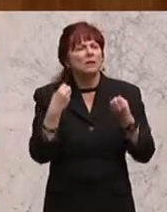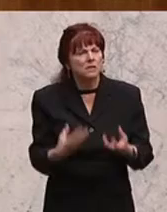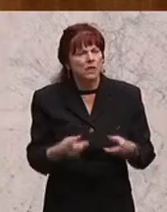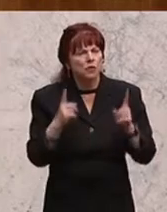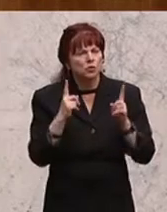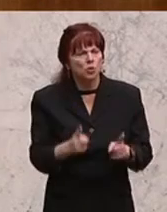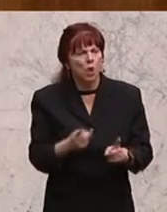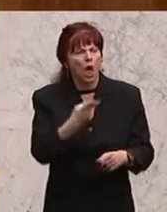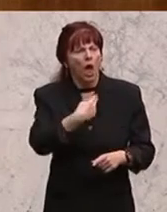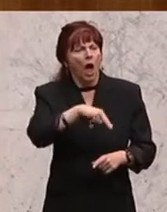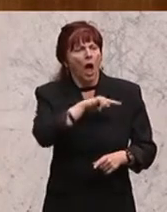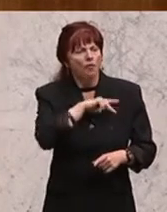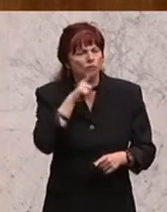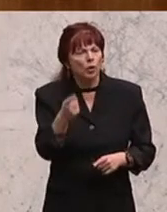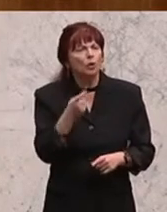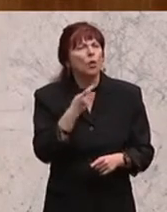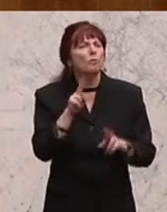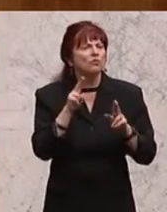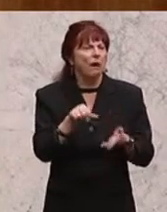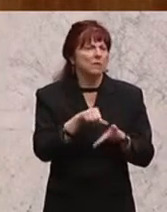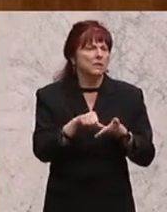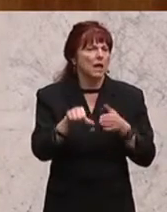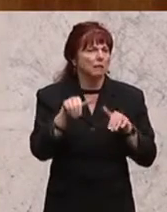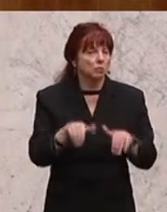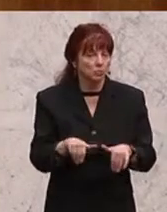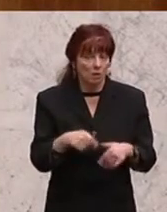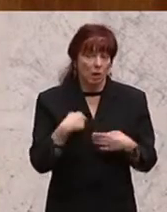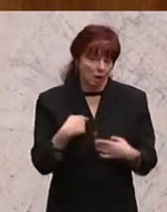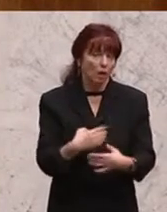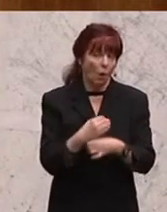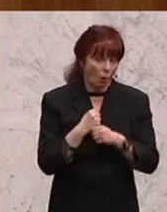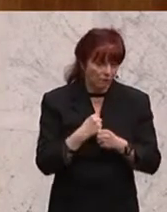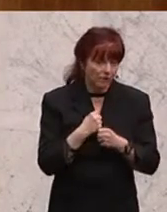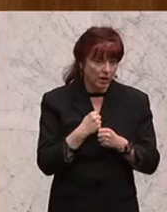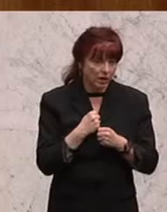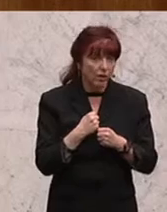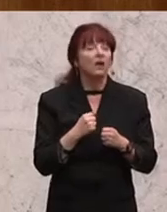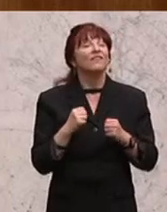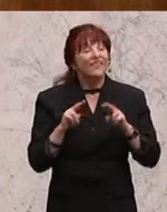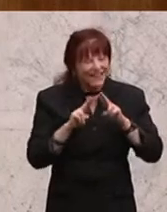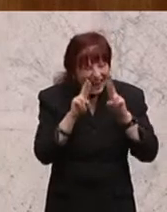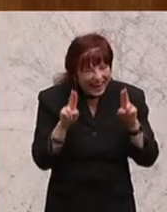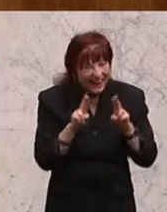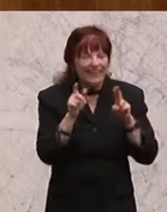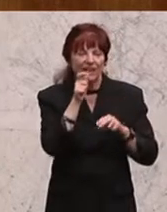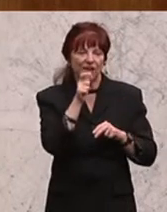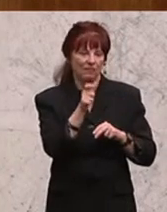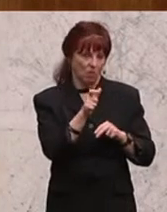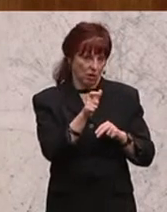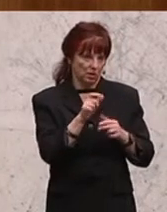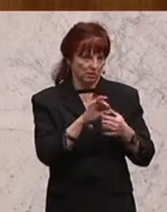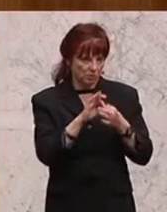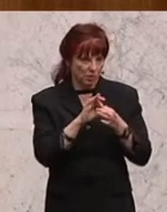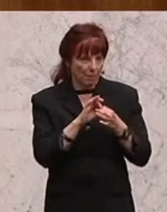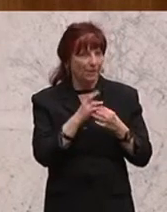derartige Haftungen schlagend werden, dann hoffe ich mir und erwarte mir, dass Sie auch ähnliche Worte sprechen, sollten einmal Haftungen schlagen